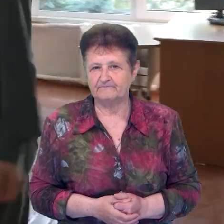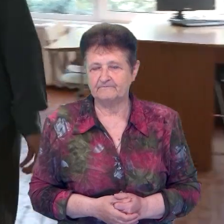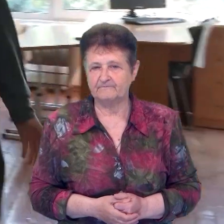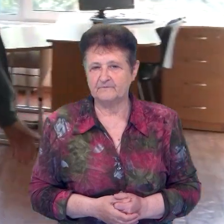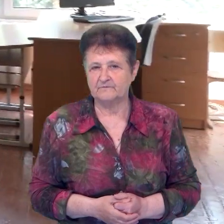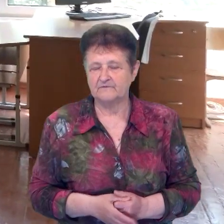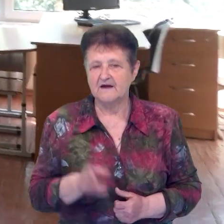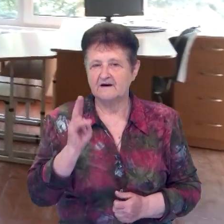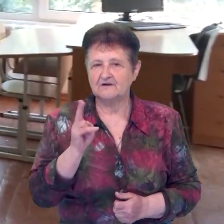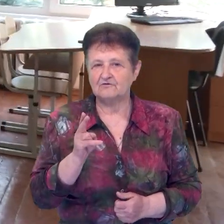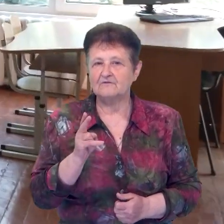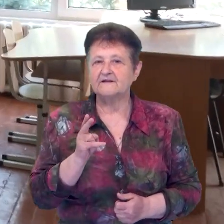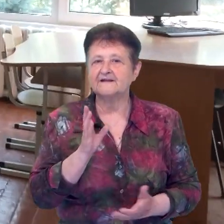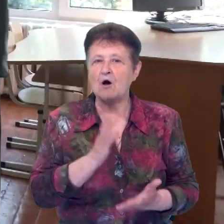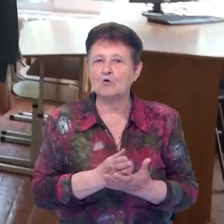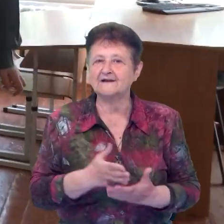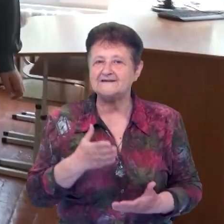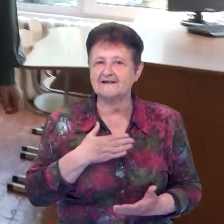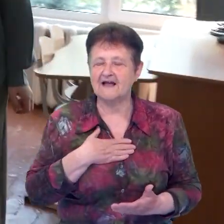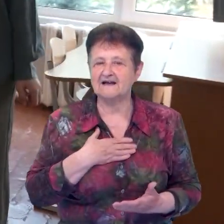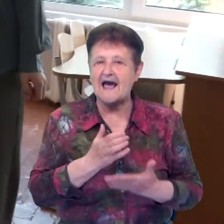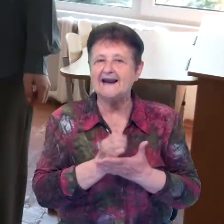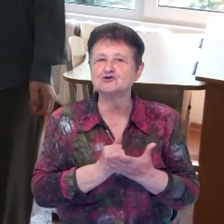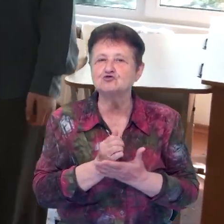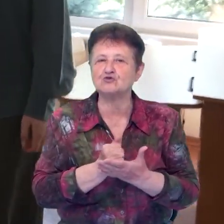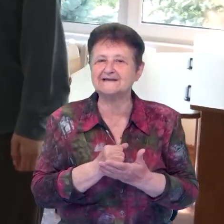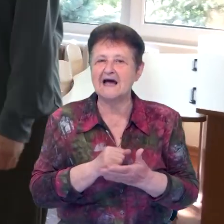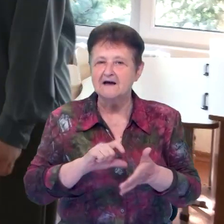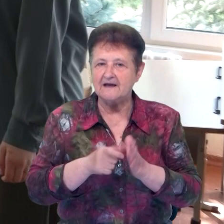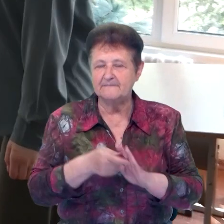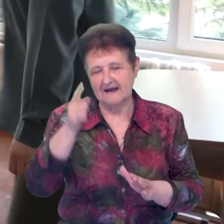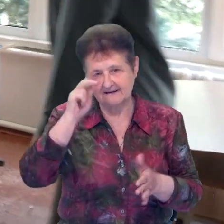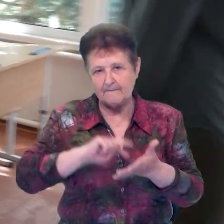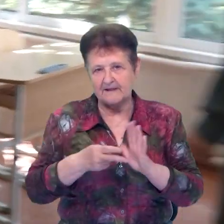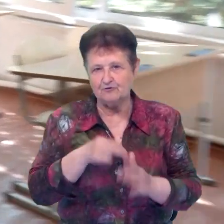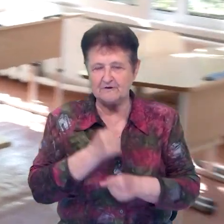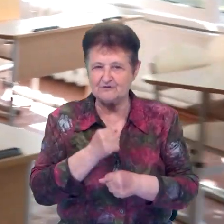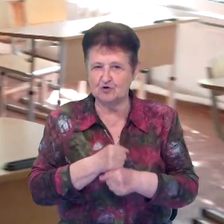Тут знаходиться наша майбутня ресурсна кімната. Ми плануємо зробити її тут.